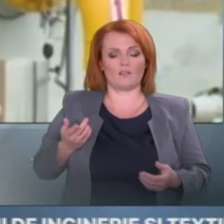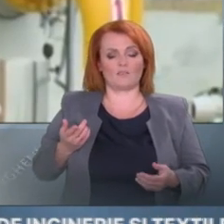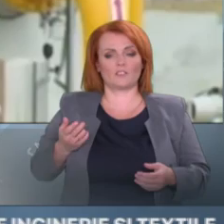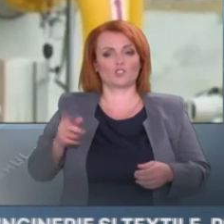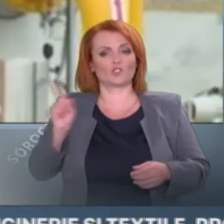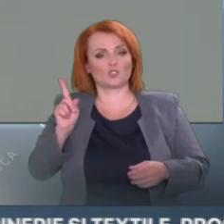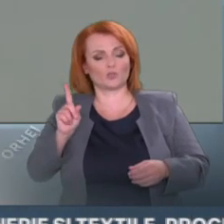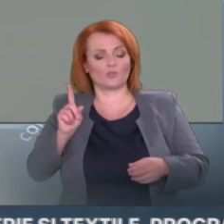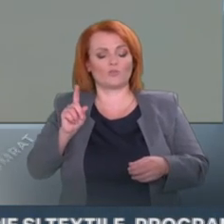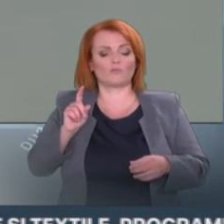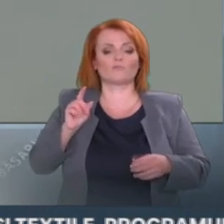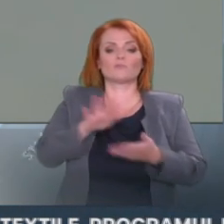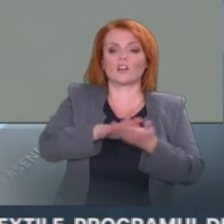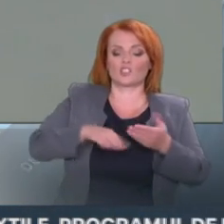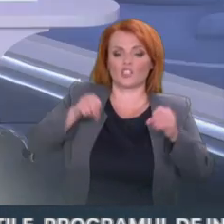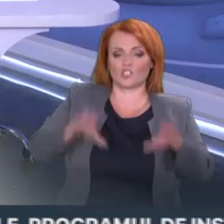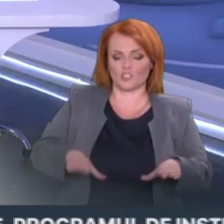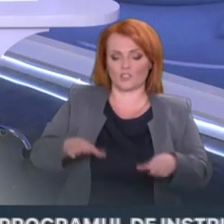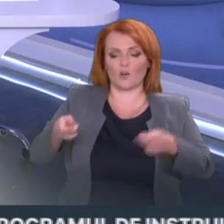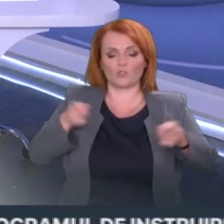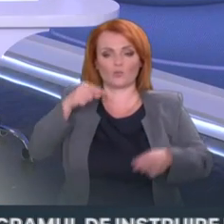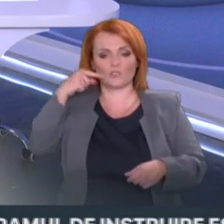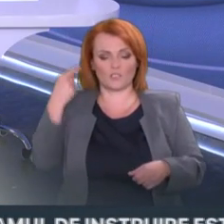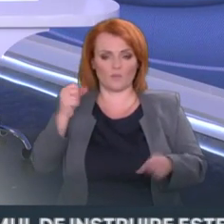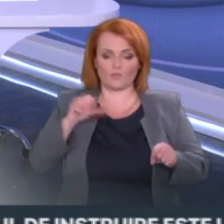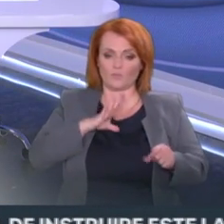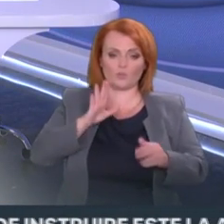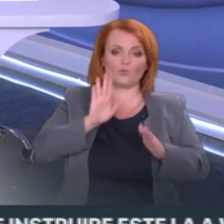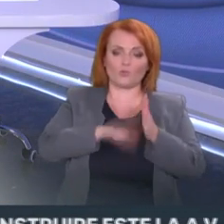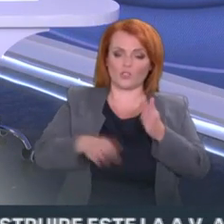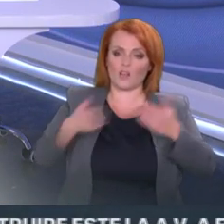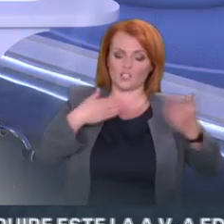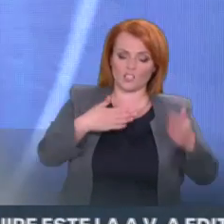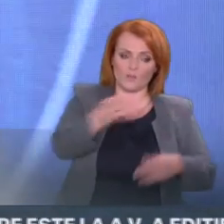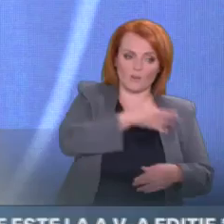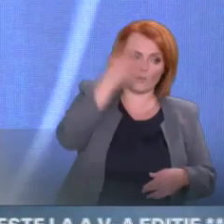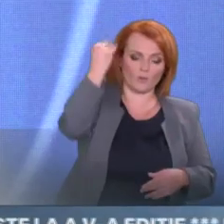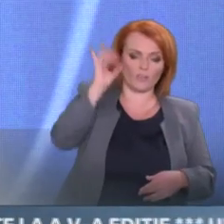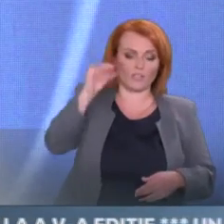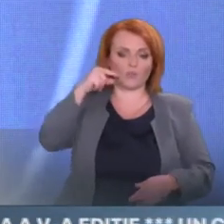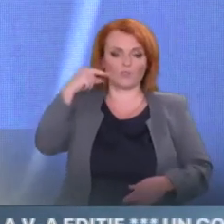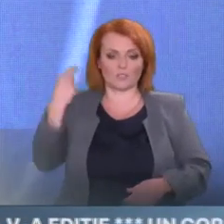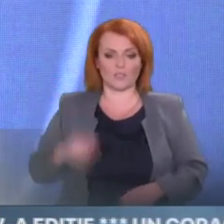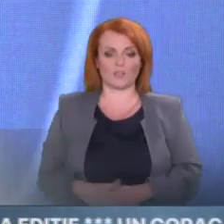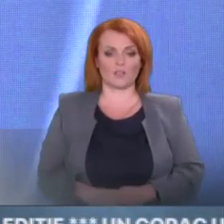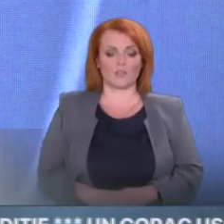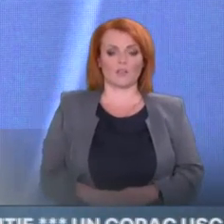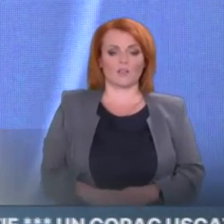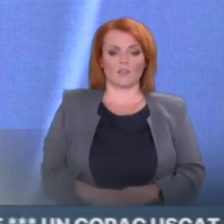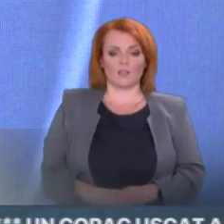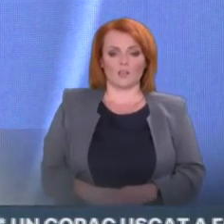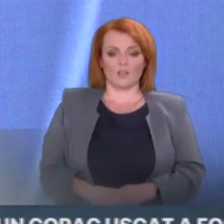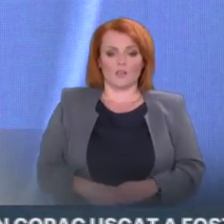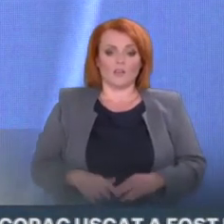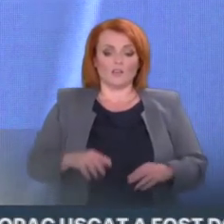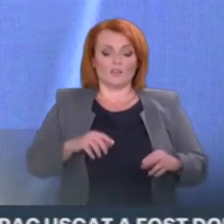partea Kremlinului urmare aceste decizii. Așa cum spuneam și mai devreme, MoldovaGaz este obligată să ramburseze acest împrumut până în